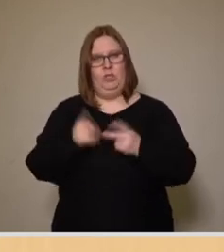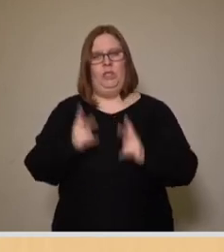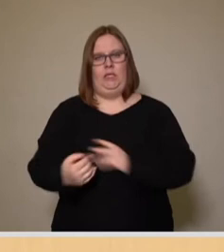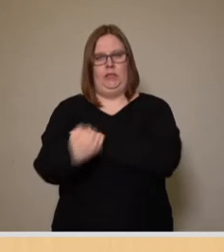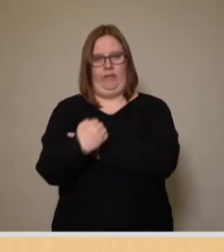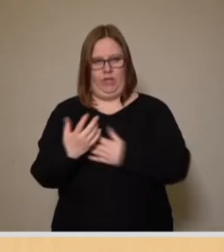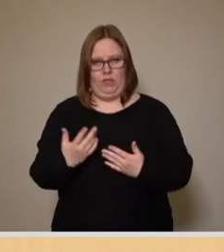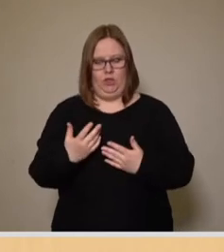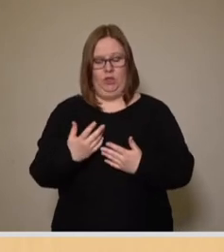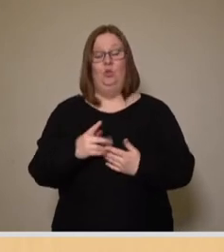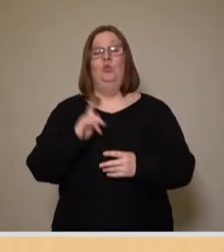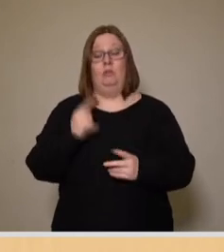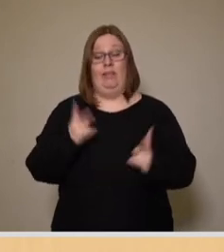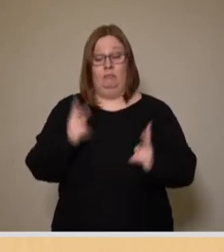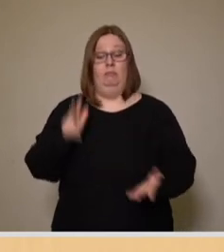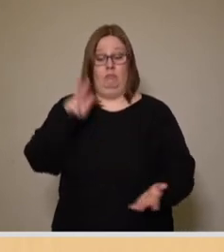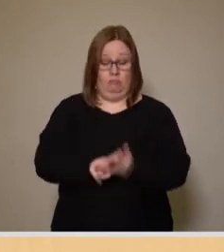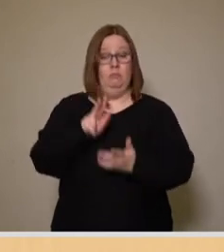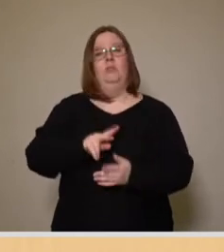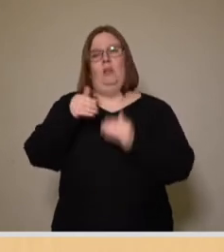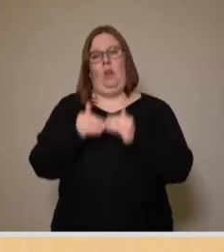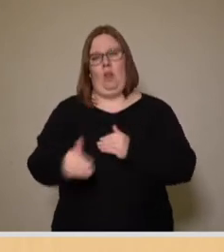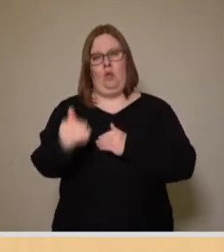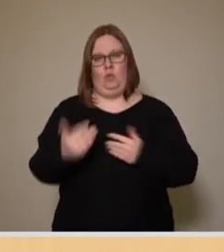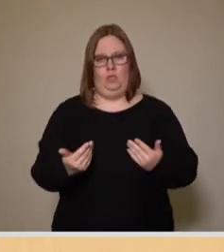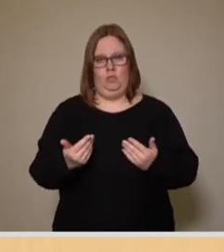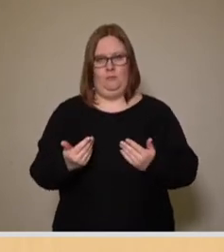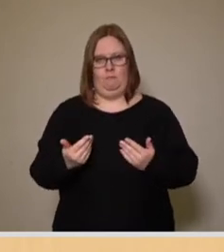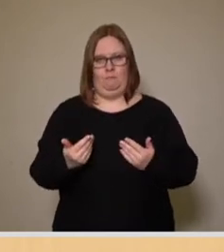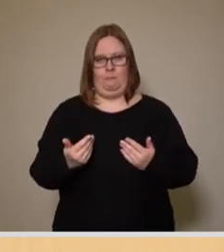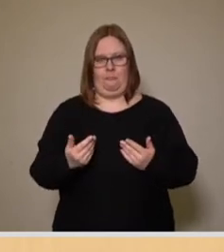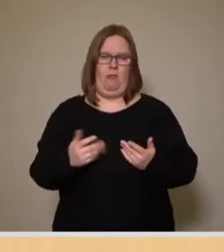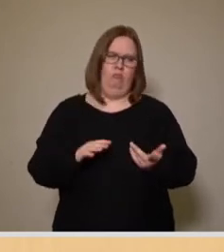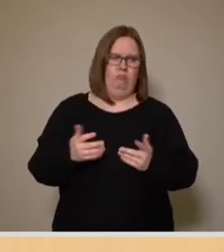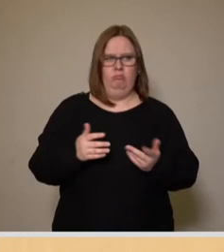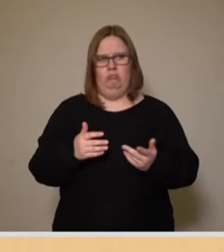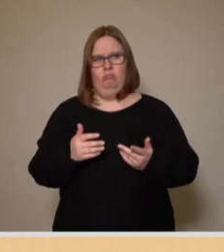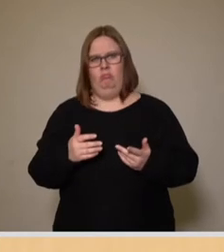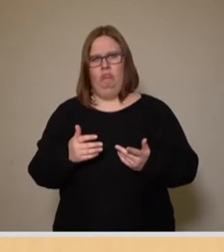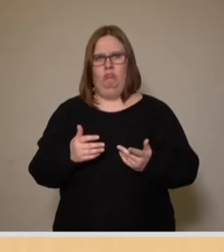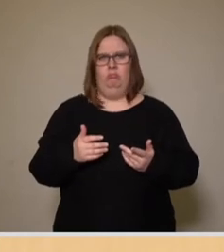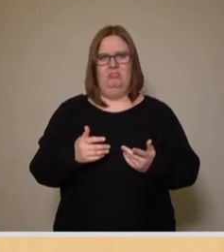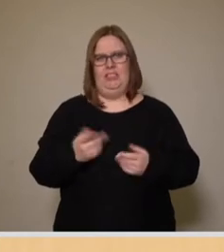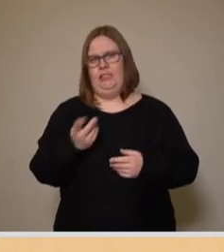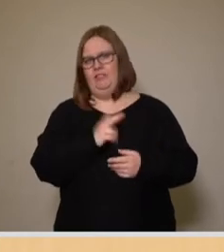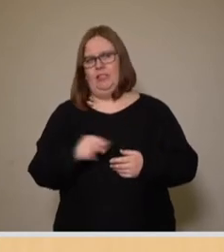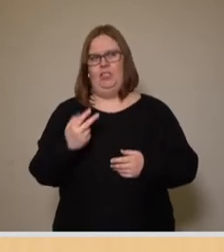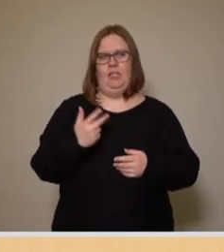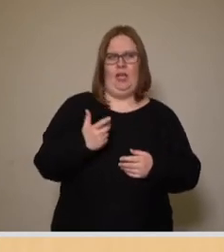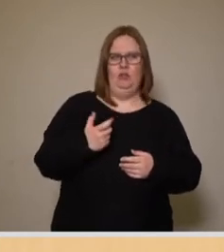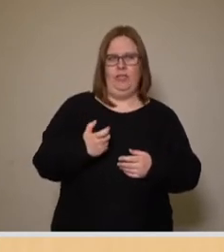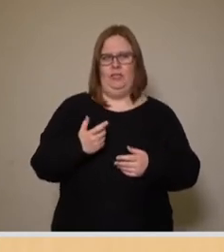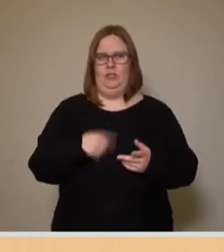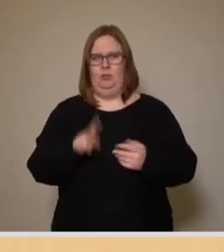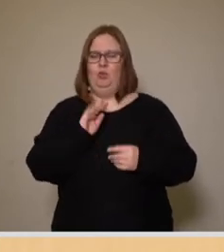erlangt. Ab diesem Zeitpunkt kann dann für diesen Bereich, und wir rechnen voraussichtlich mit dem Jahr 2023, der